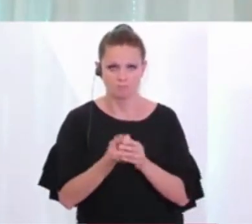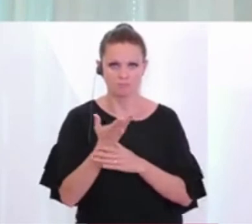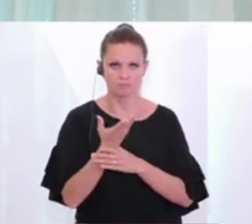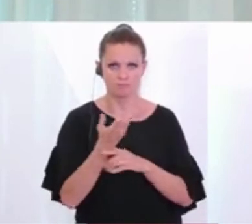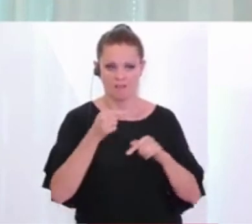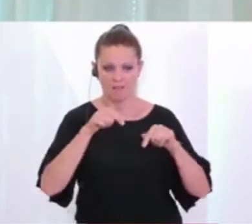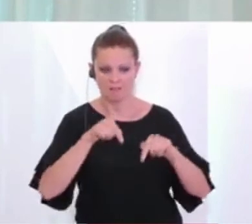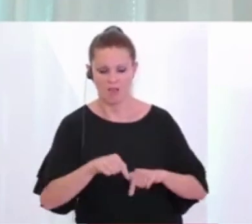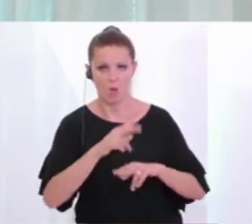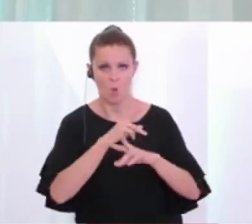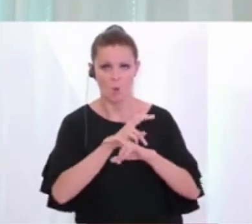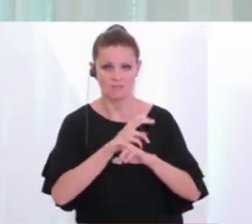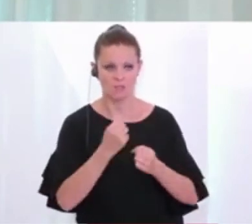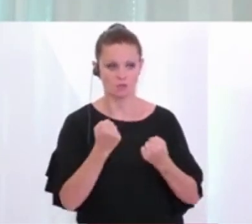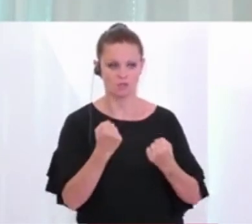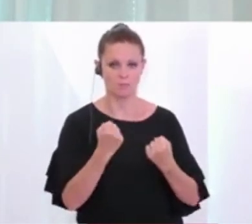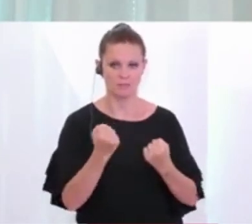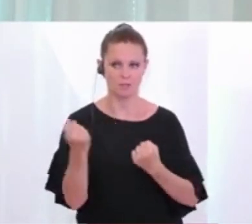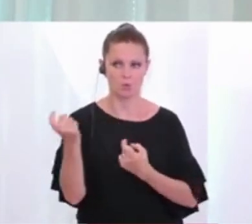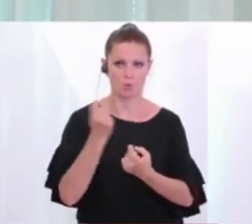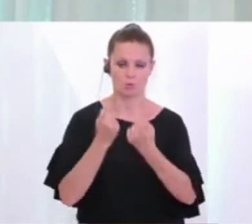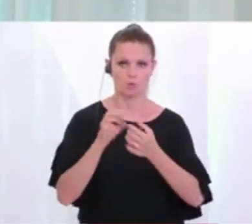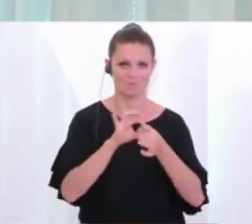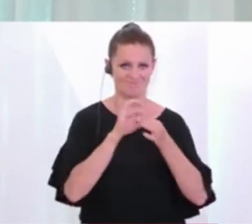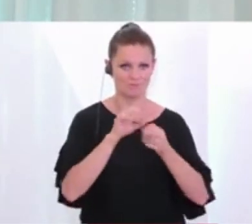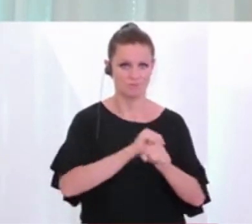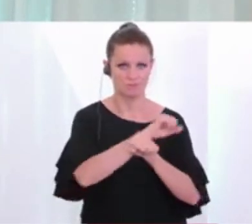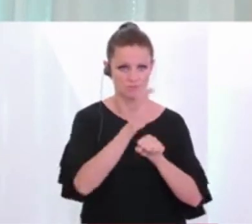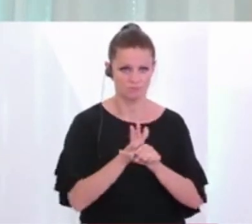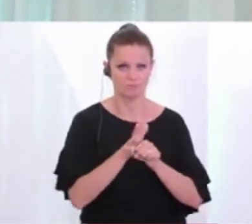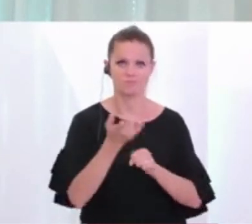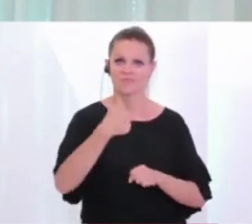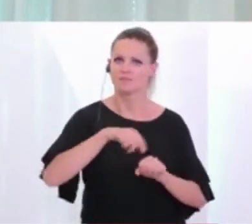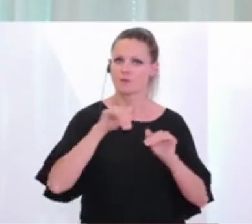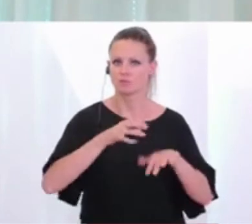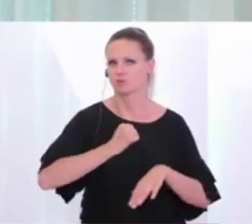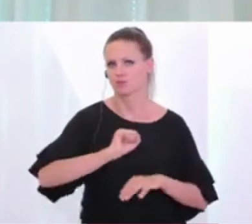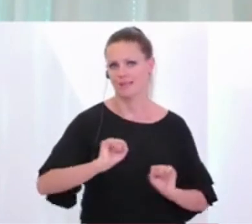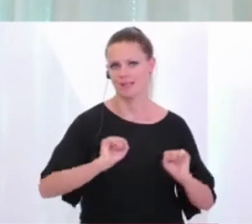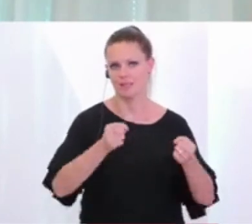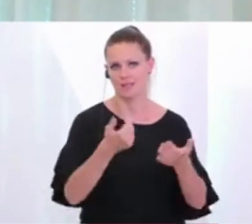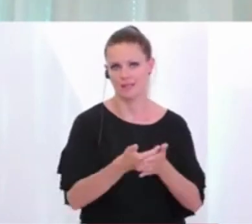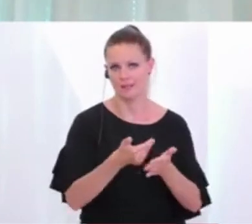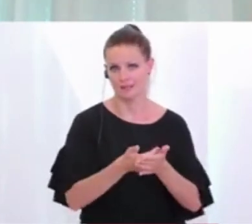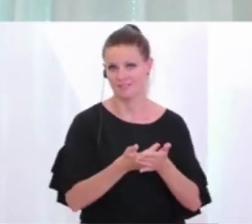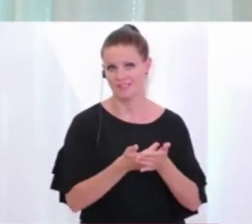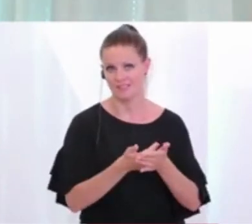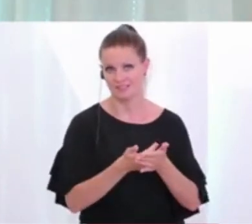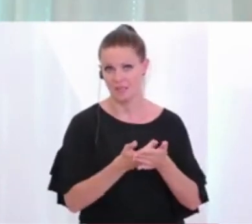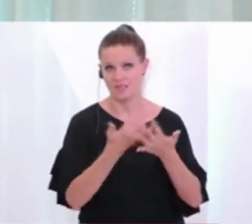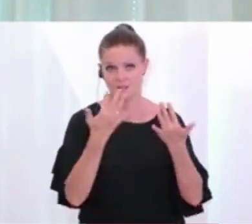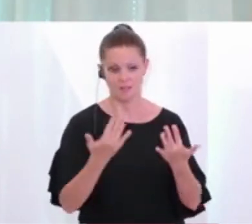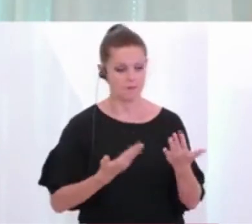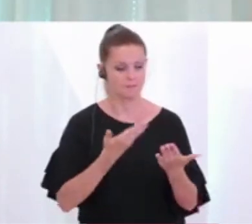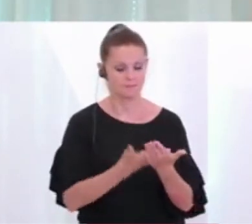österreichische Stabilität in Sachen Corona gibt, dass wir dort sehr, sehr schnell reagieren. Deswegen das Auftauchen der